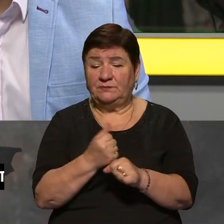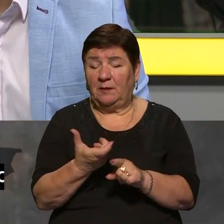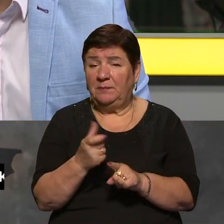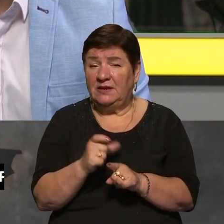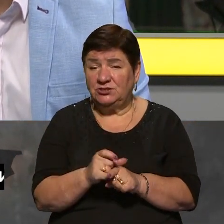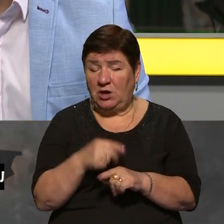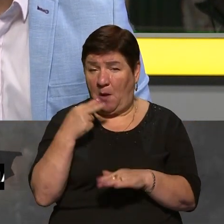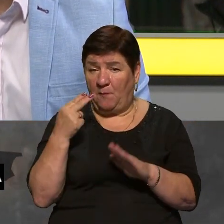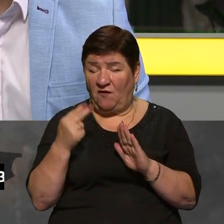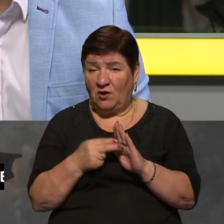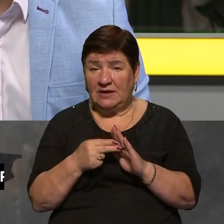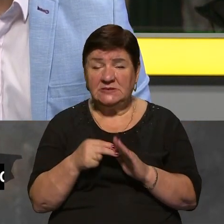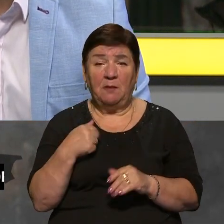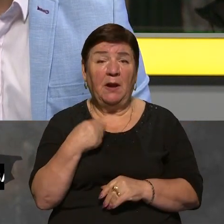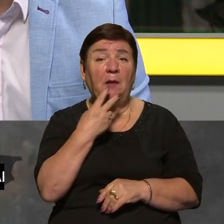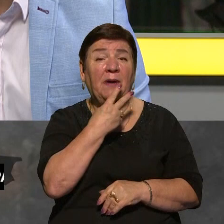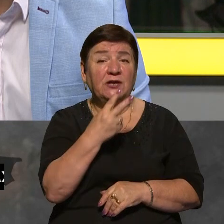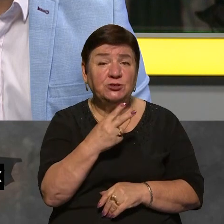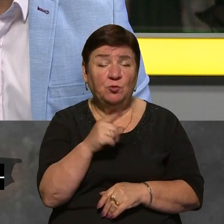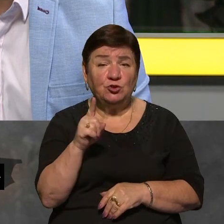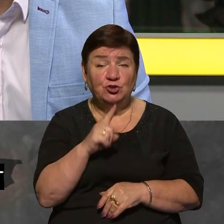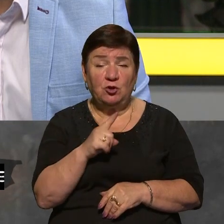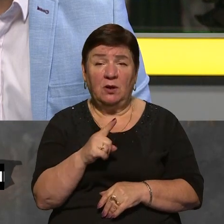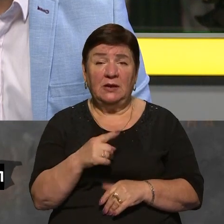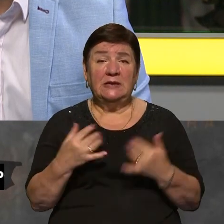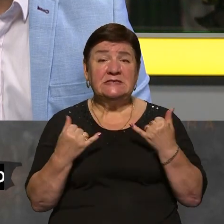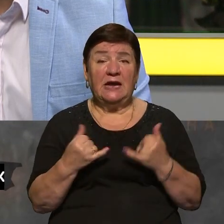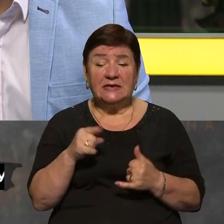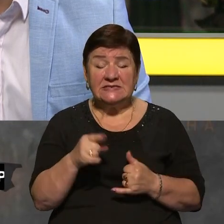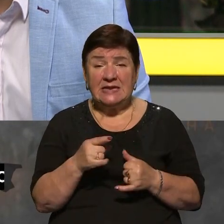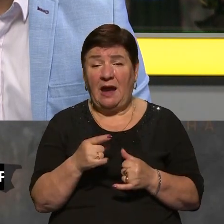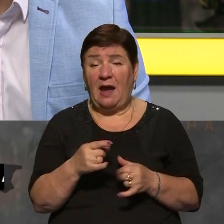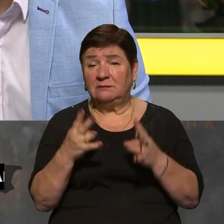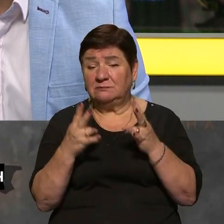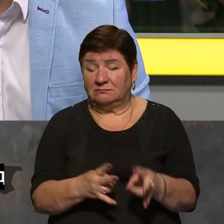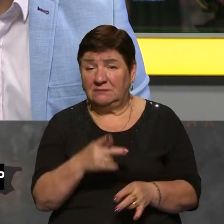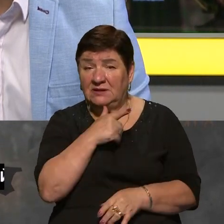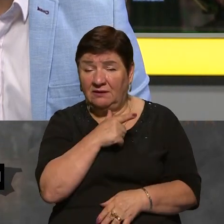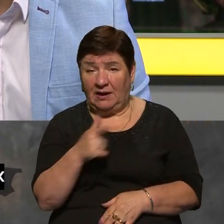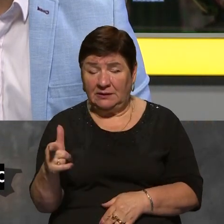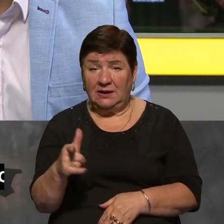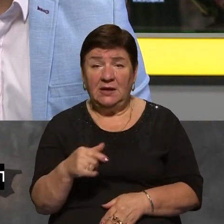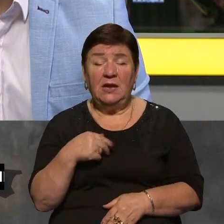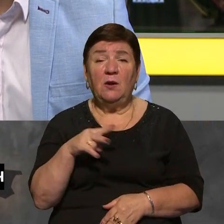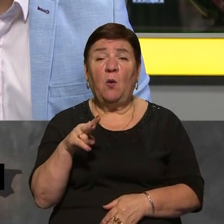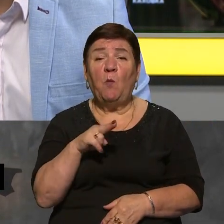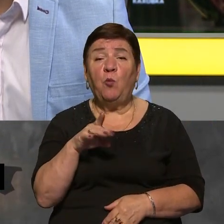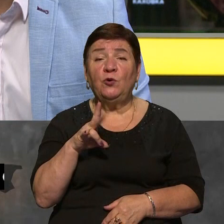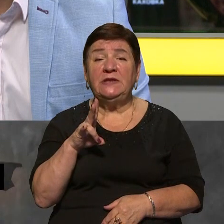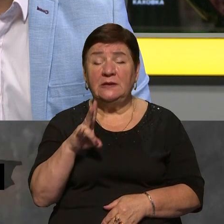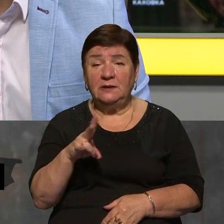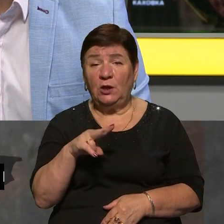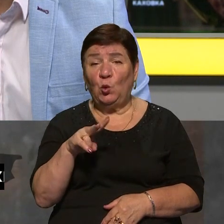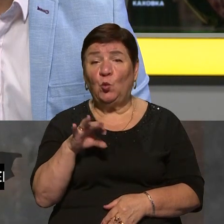провокацій. От ми бачимо, що вже зараз ця провокація триває, і Путін, і Лукашенко, вони вже